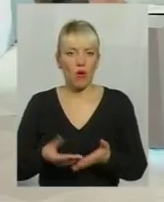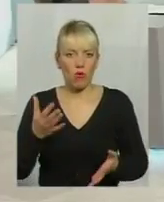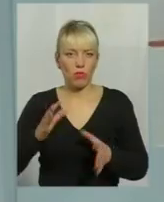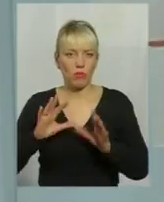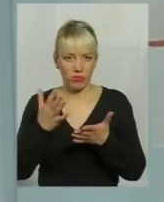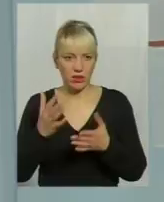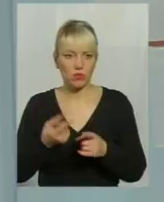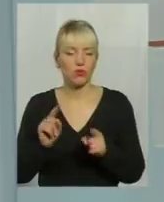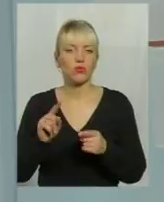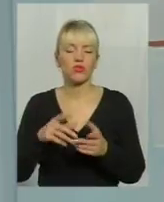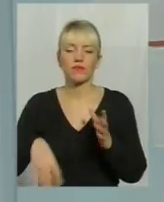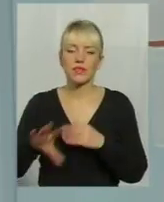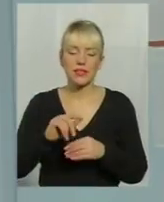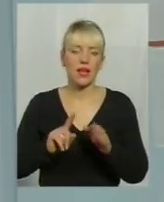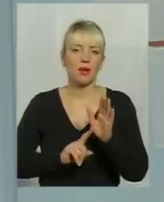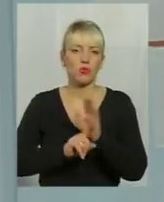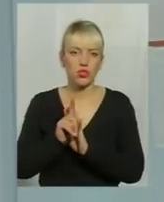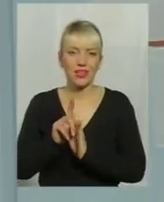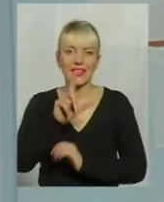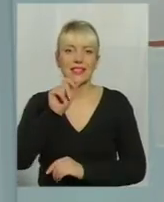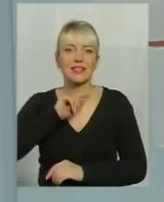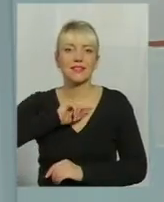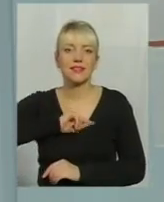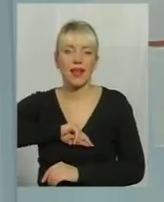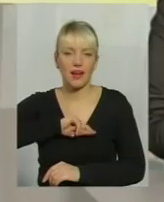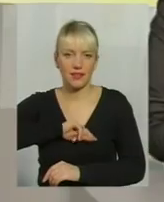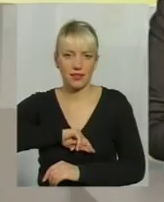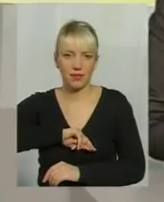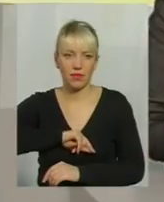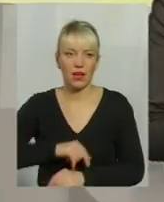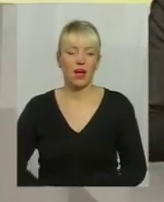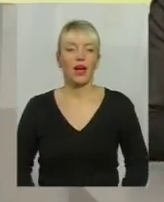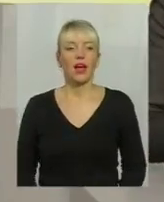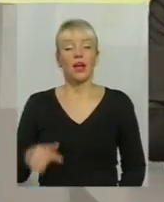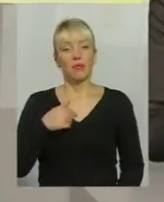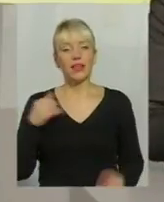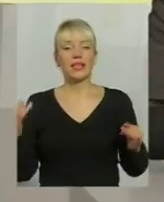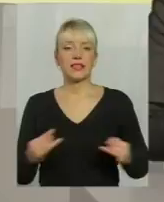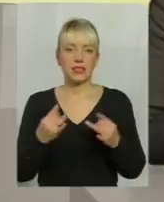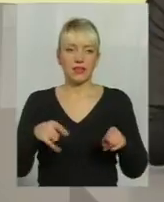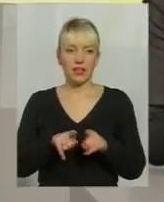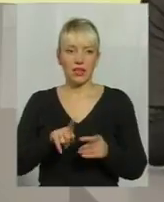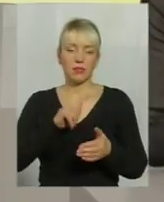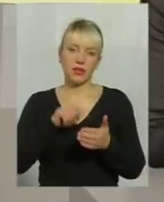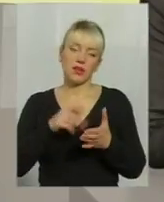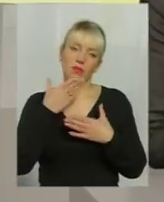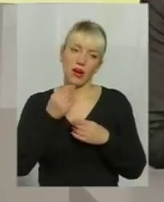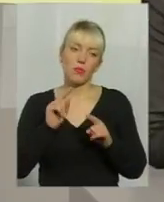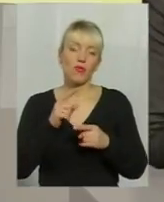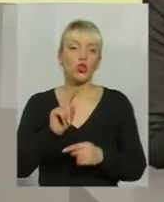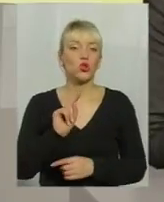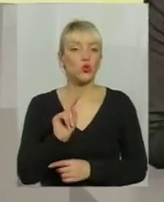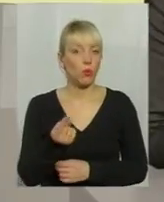Тому що все починається з середини. У мене ще цікаве таке питання. Ми гарно поговорили про те, чому,